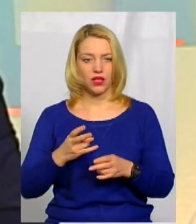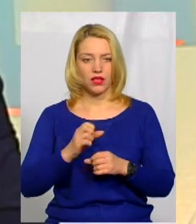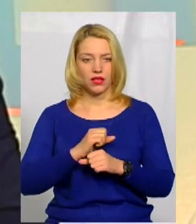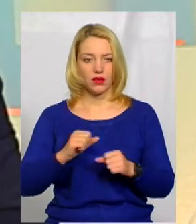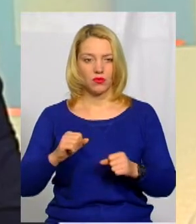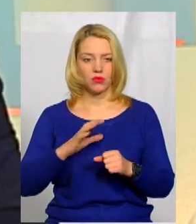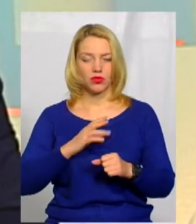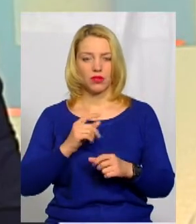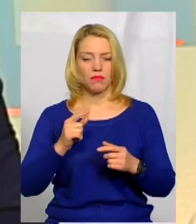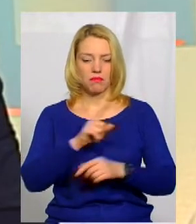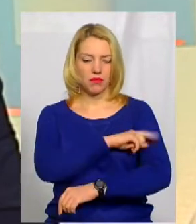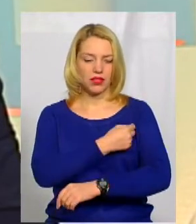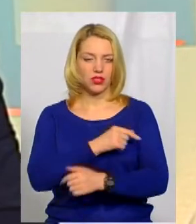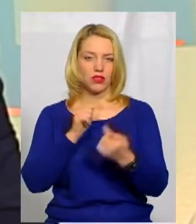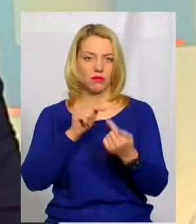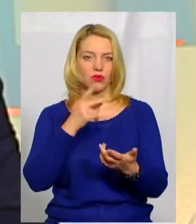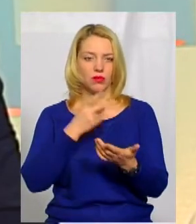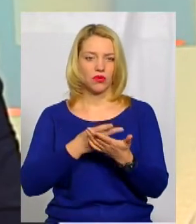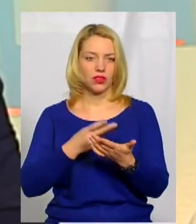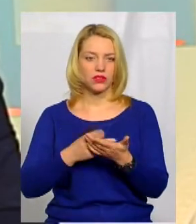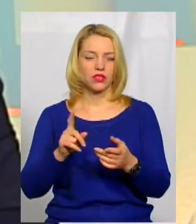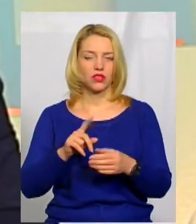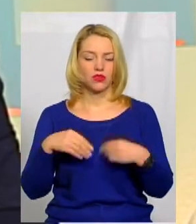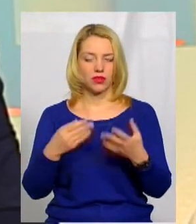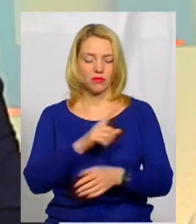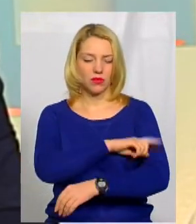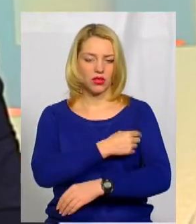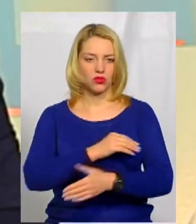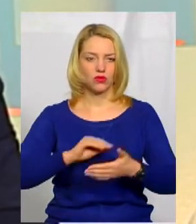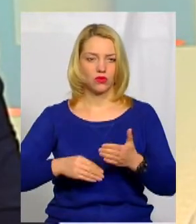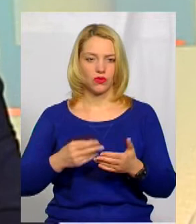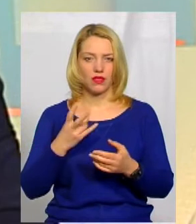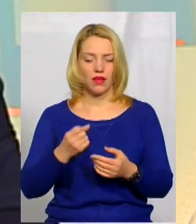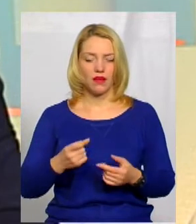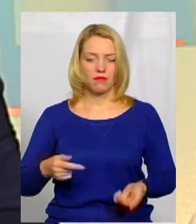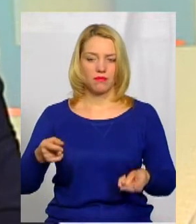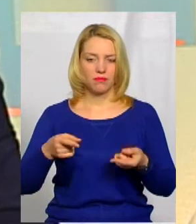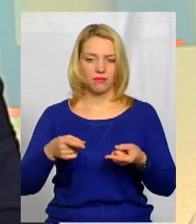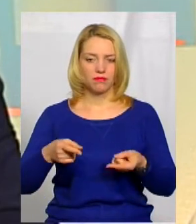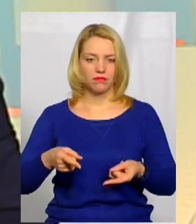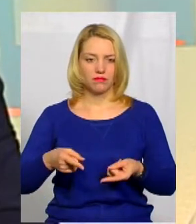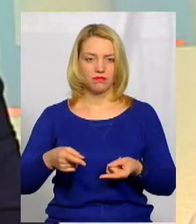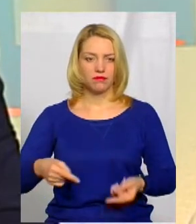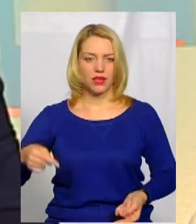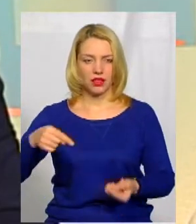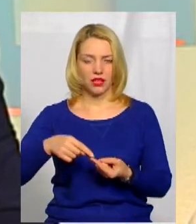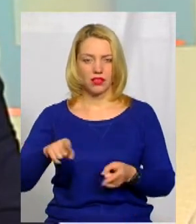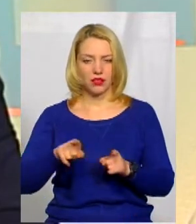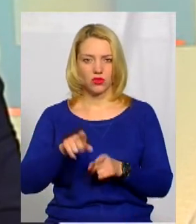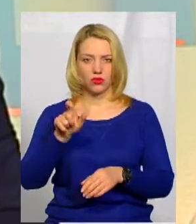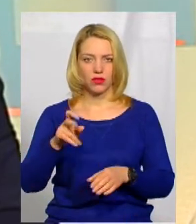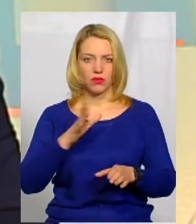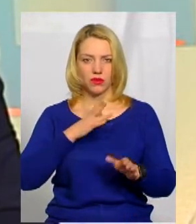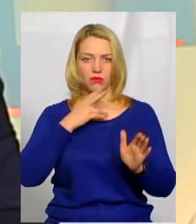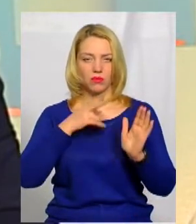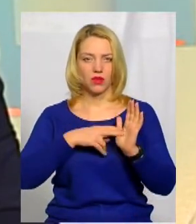ніяких медичних протипоказань, про що вони нам подають медичну довідку на придатність. І також людина має бути зареєстрована на території